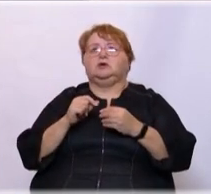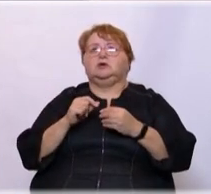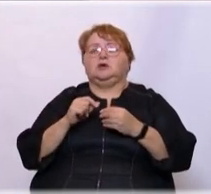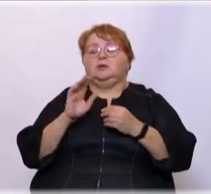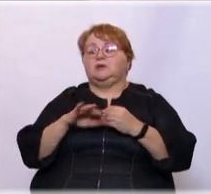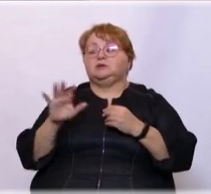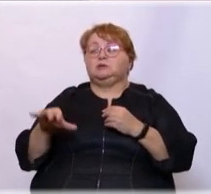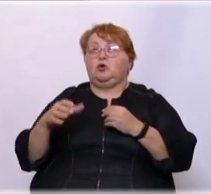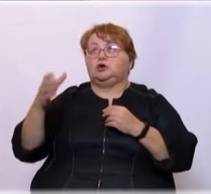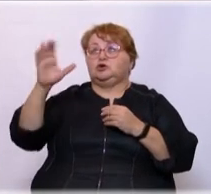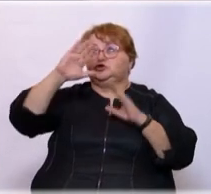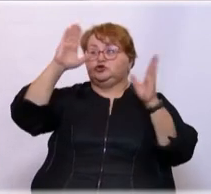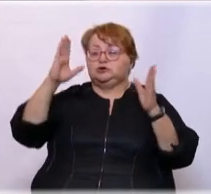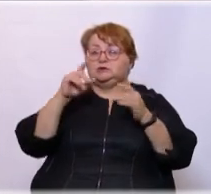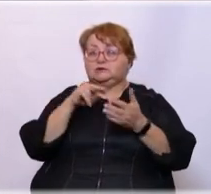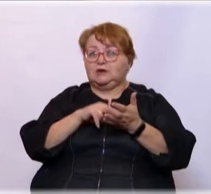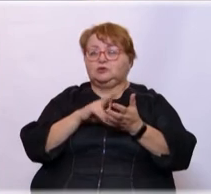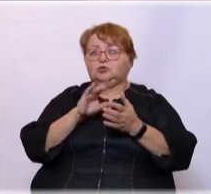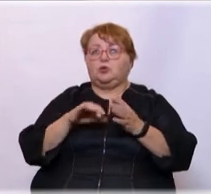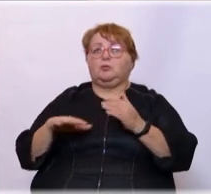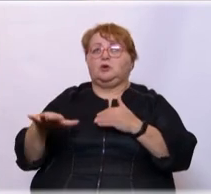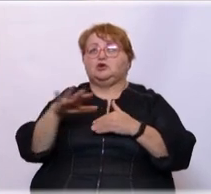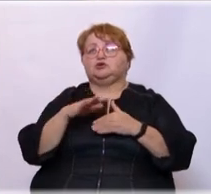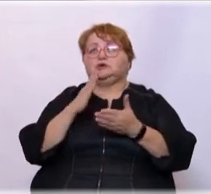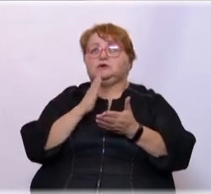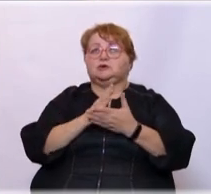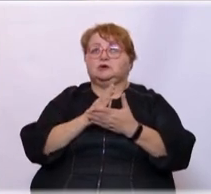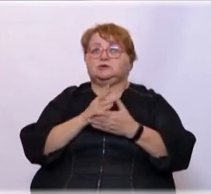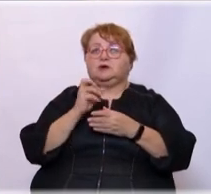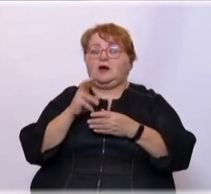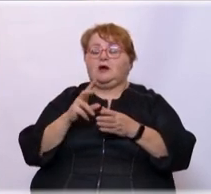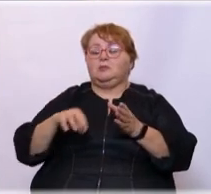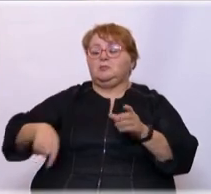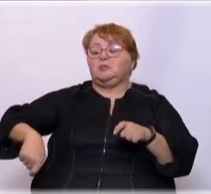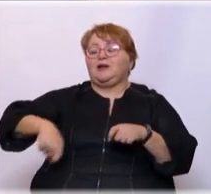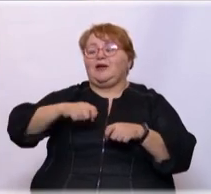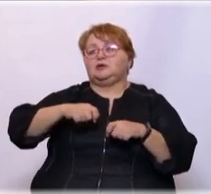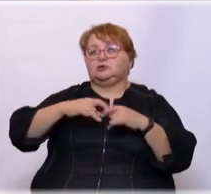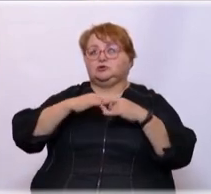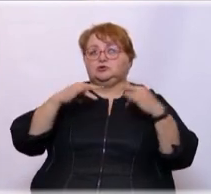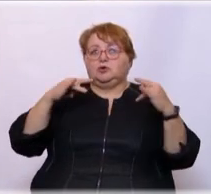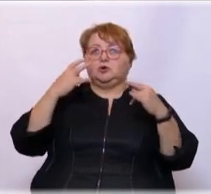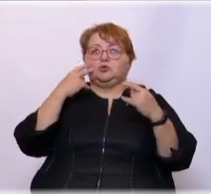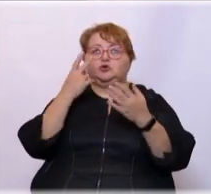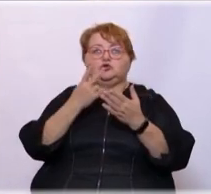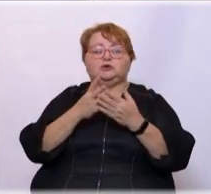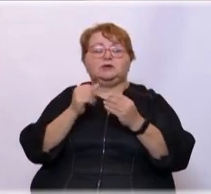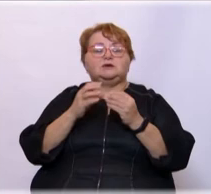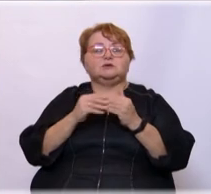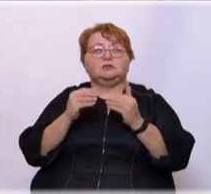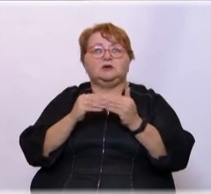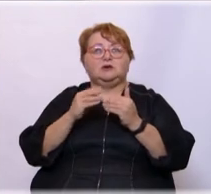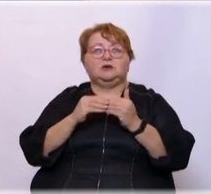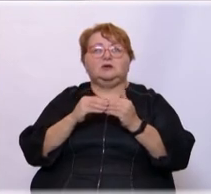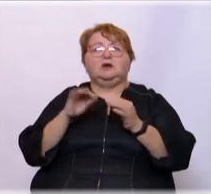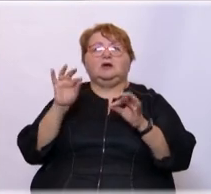щиты стоят и так далее. Но площадка имеет разновидность бильярдного стола, который лежит на земле. Так,